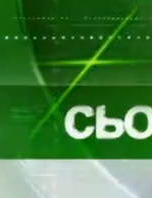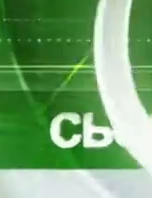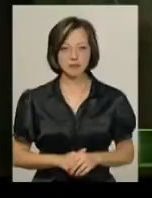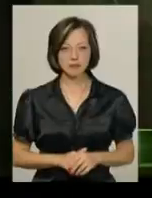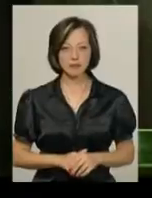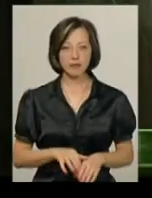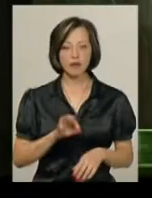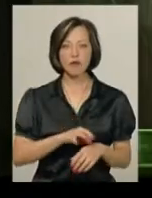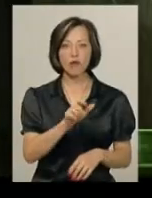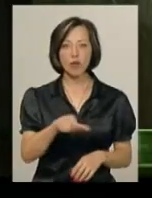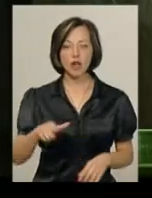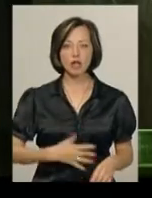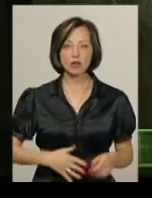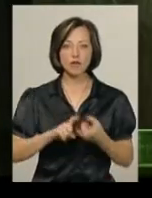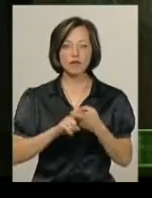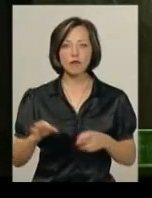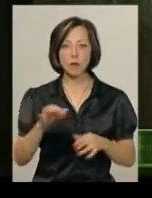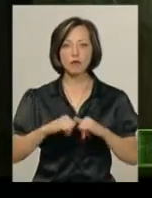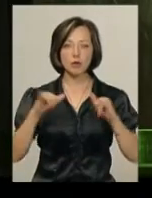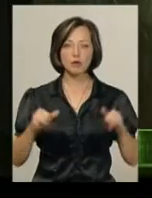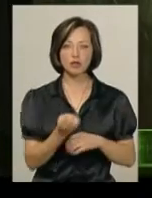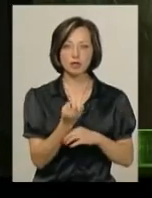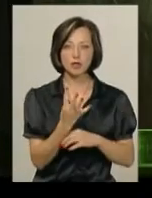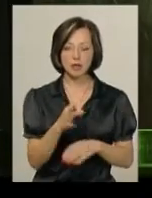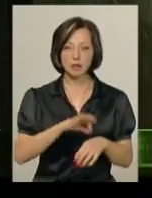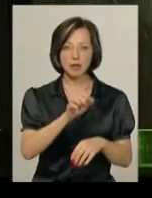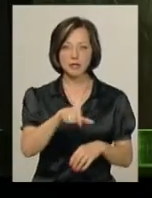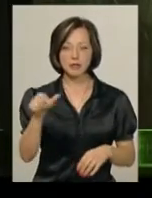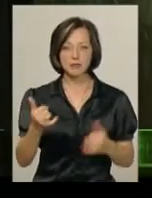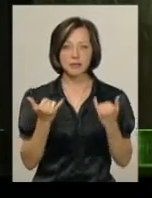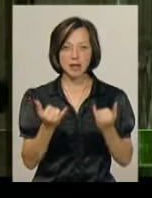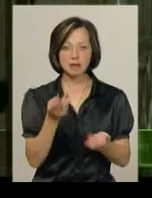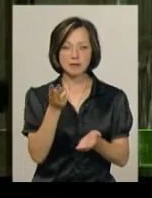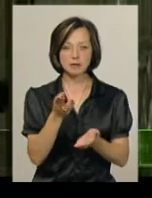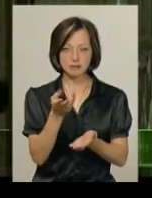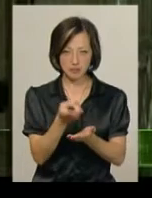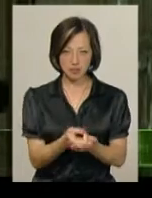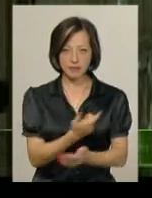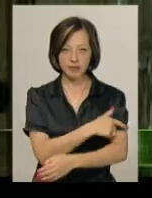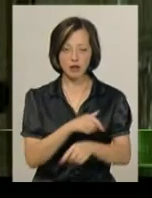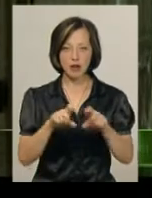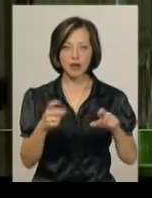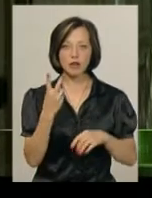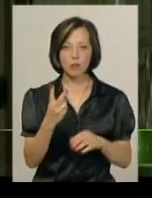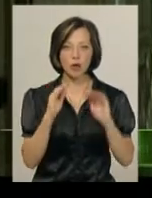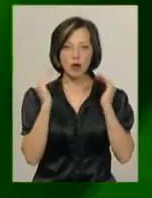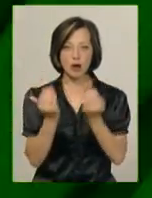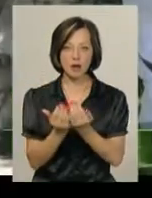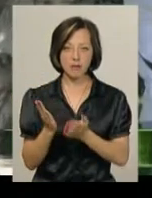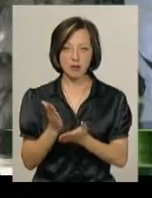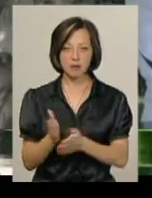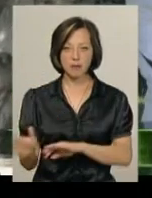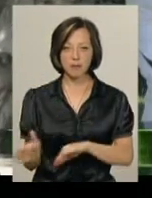Хворих на кишкові інфекції в області побільшило. Із 14 пацієнтів, які зараз перебувають в інфекційній лікарні, двоє в реанімації.